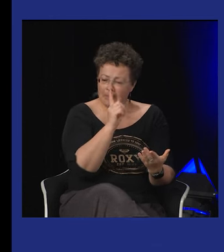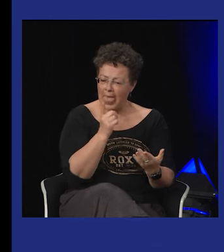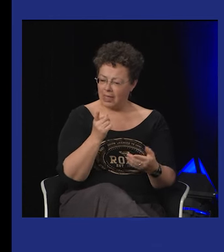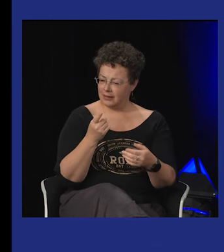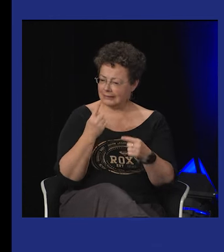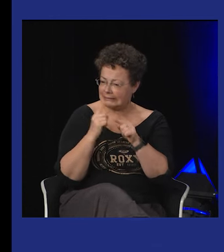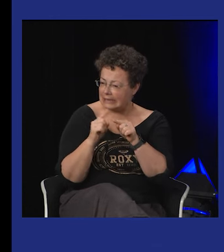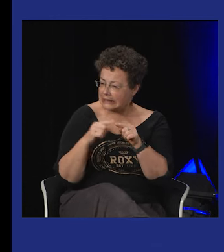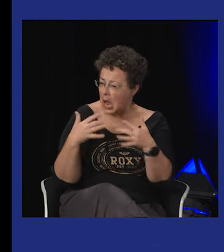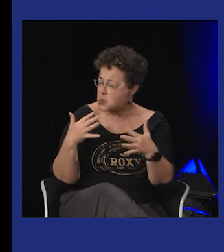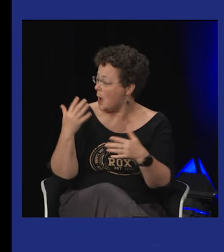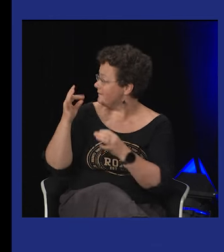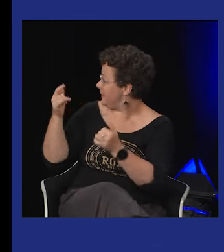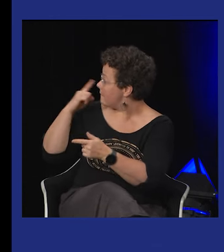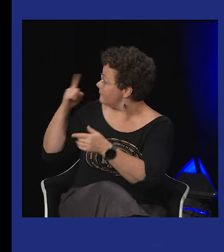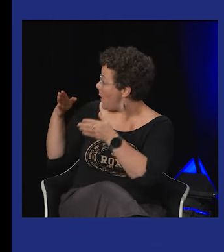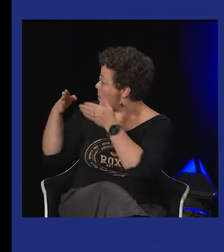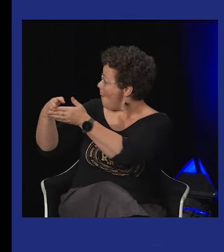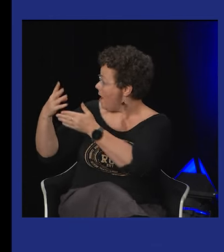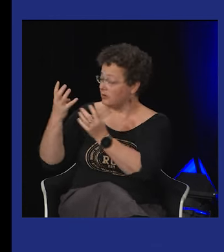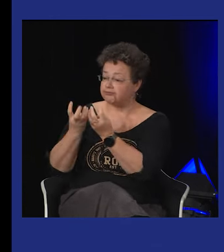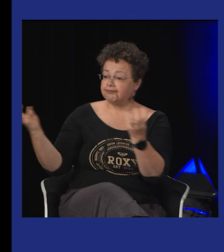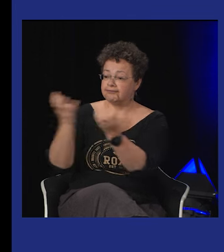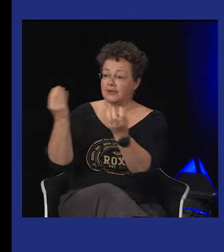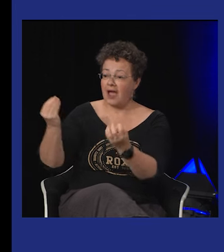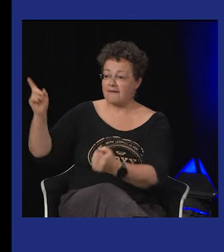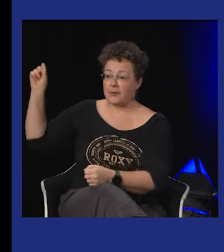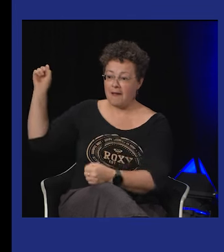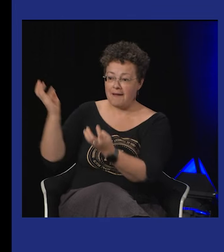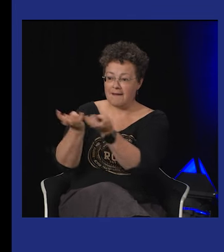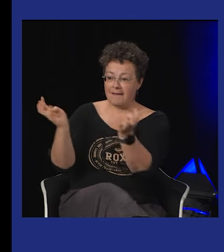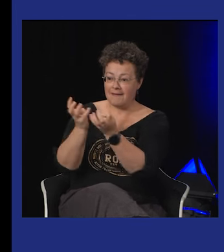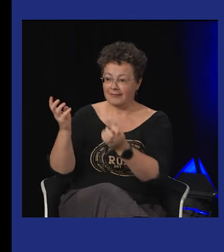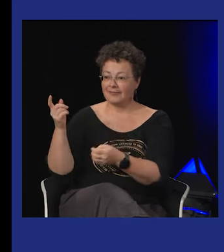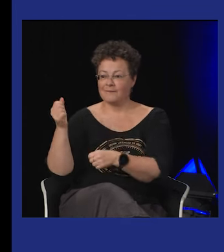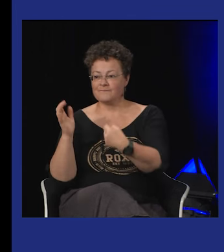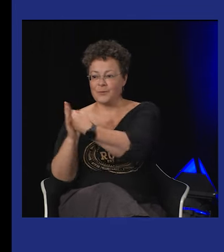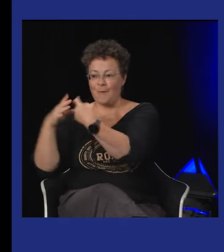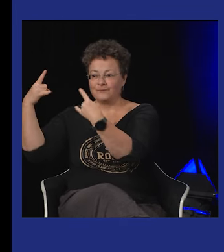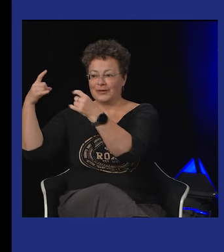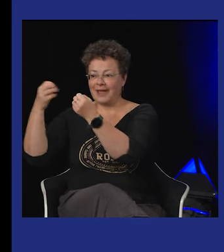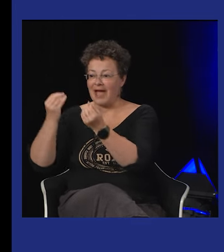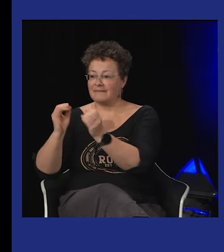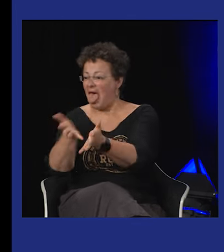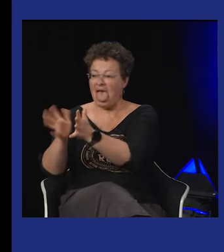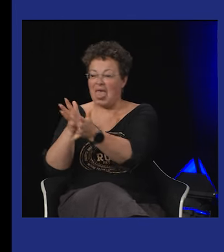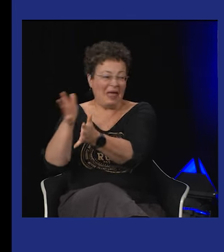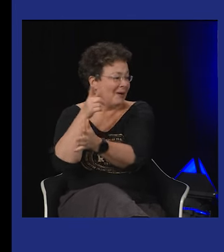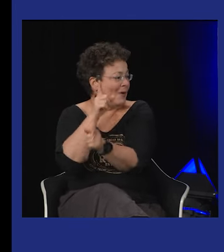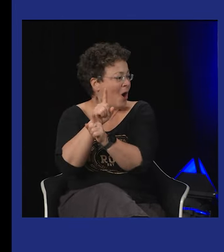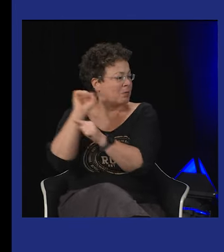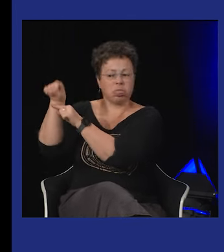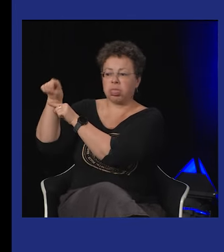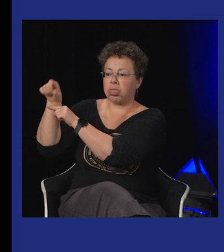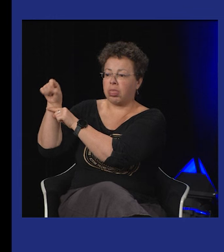'oralisme au président de la République, Félix Faure, mais on voit effectivement dans le coin certains élèves, au fond,